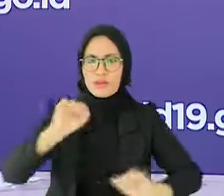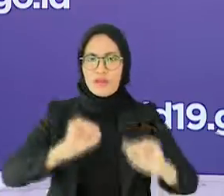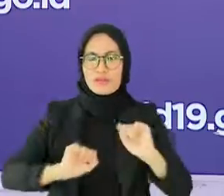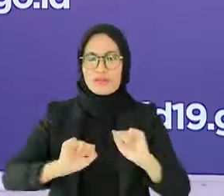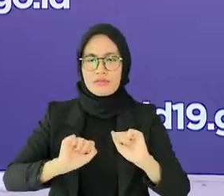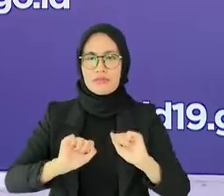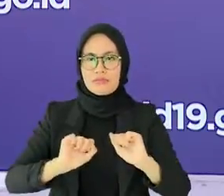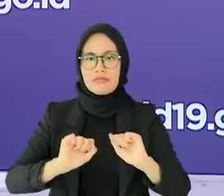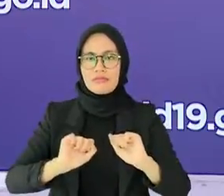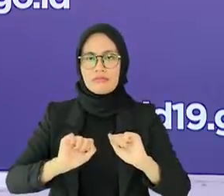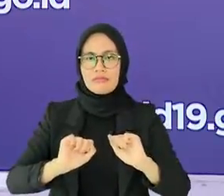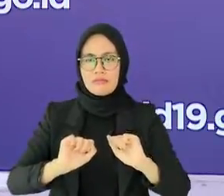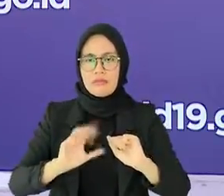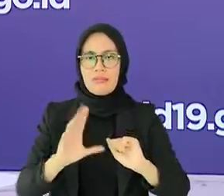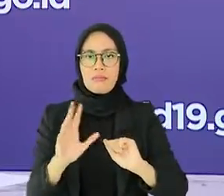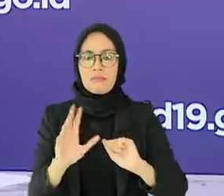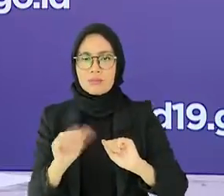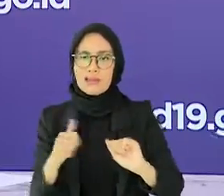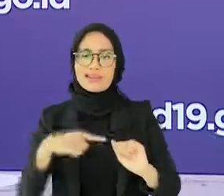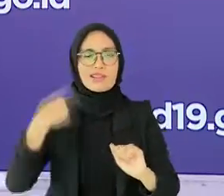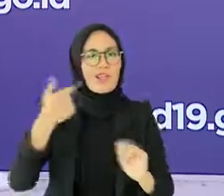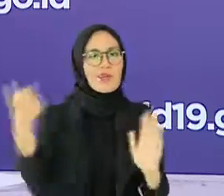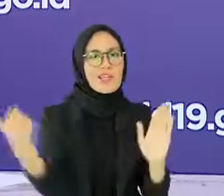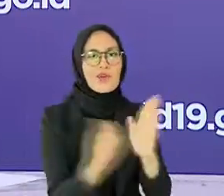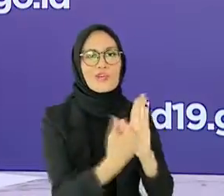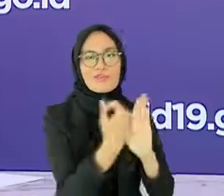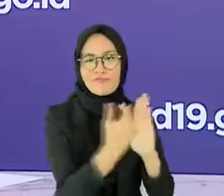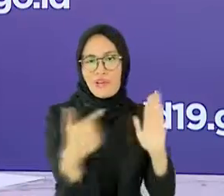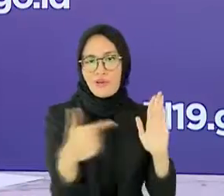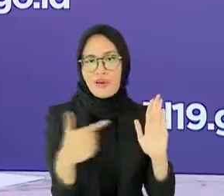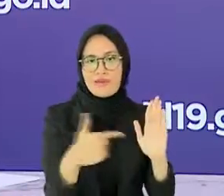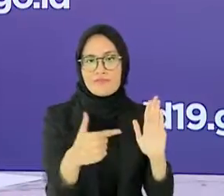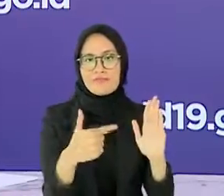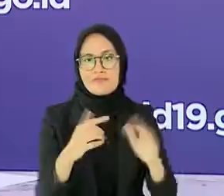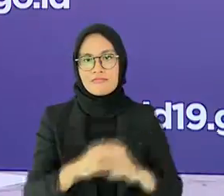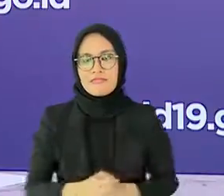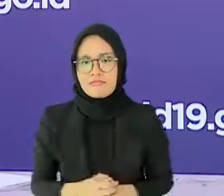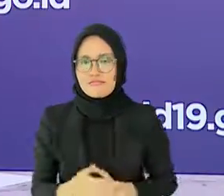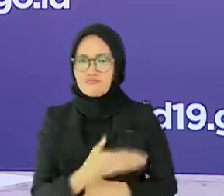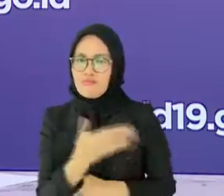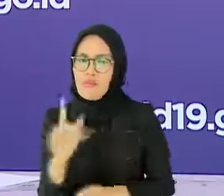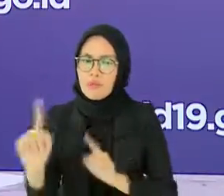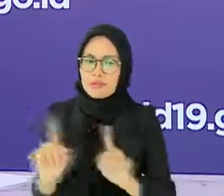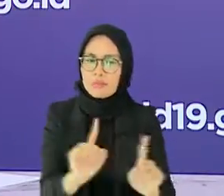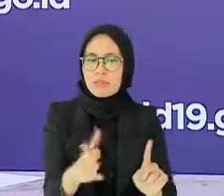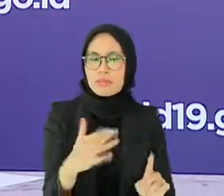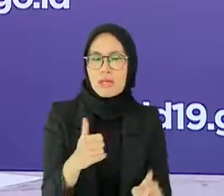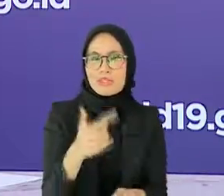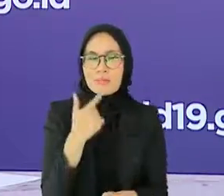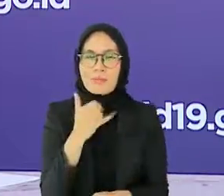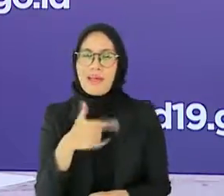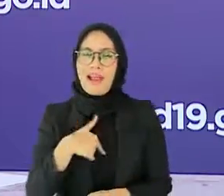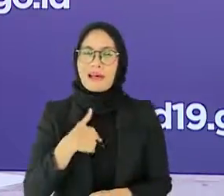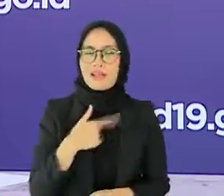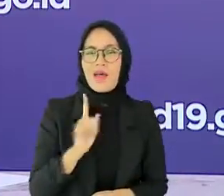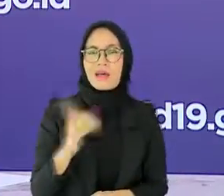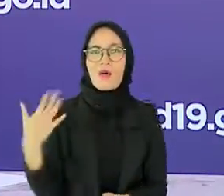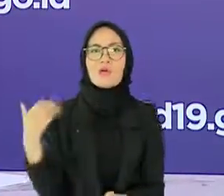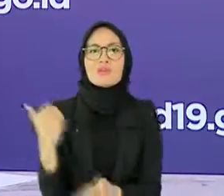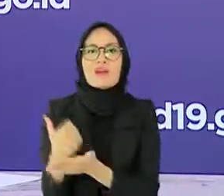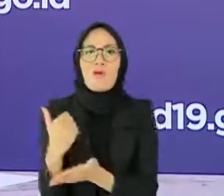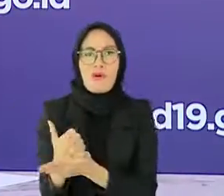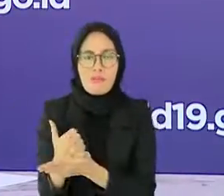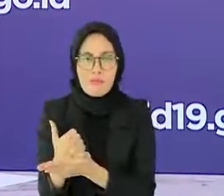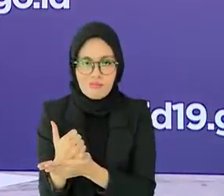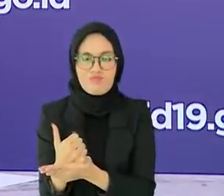menyadari kebijakan terkini yang berlaku dapat memupuk rasa tanggung jawab kita untuk andil dalam